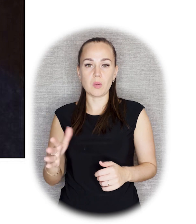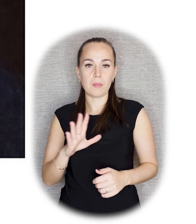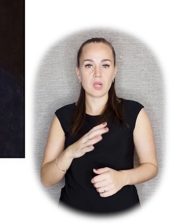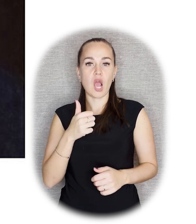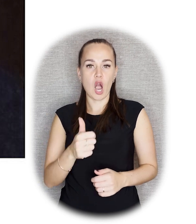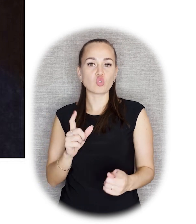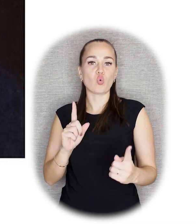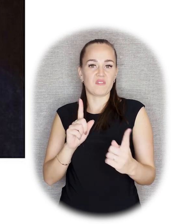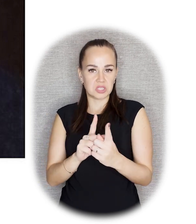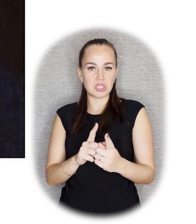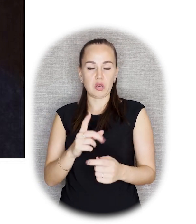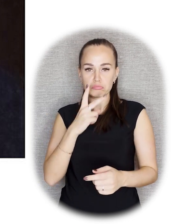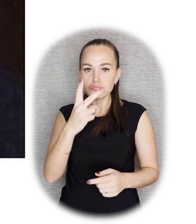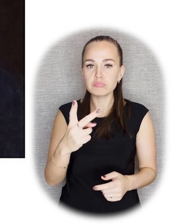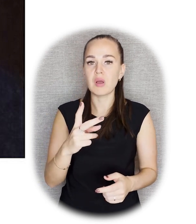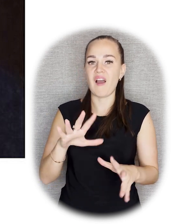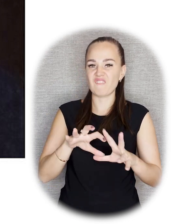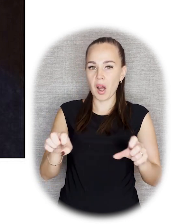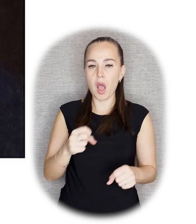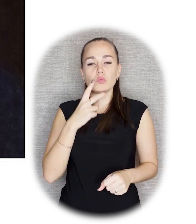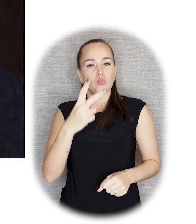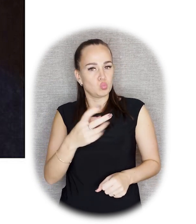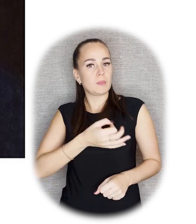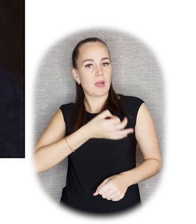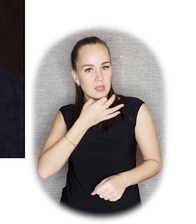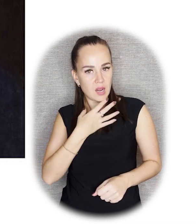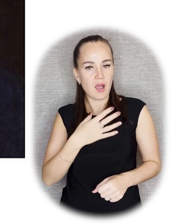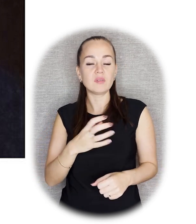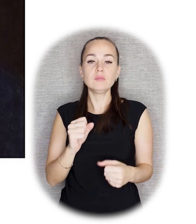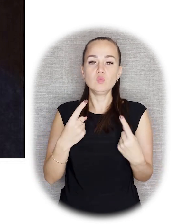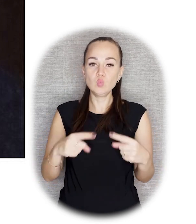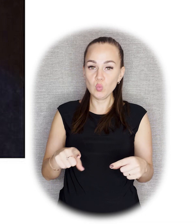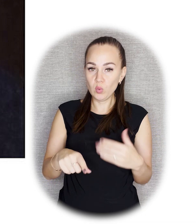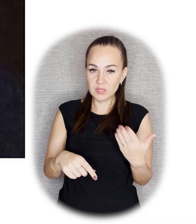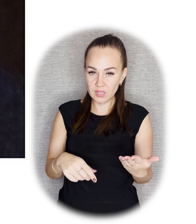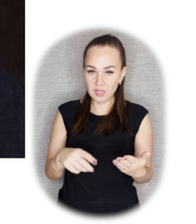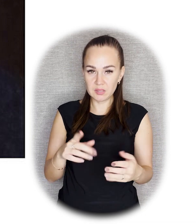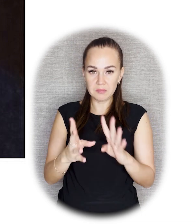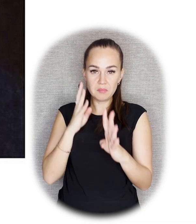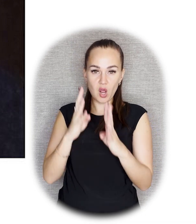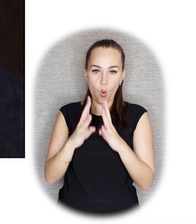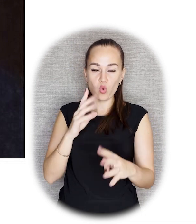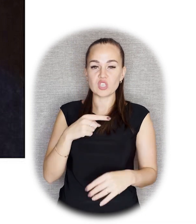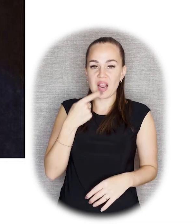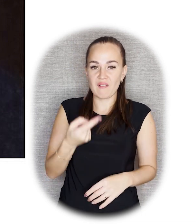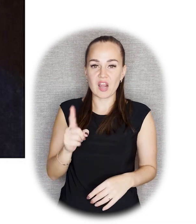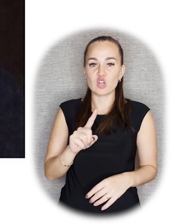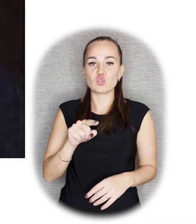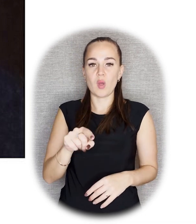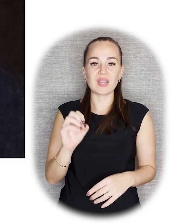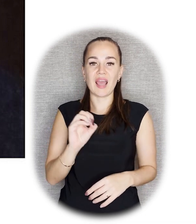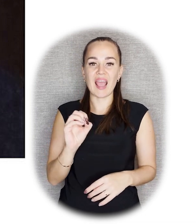властями и вызвал достаточно положительную реакцию, с другой стороны, прохожие говорили, что это Екатерина II.